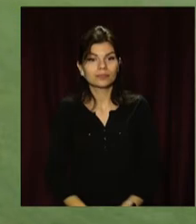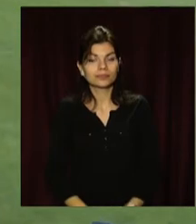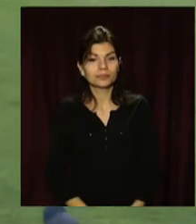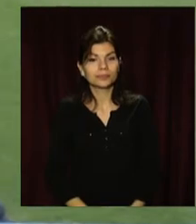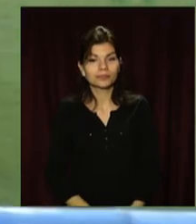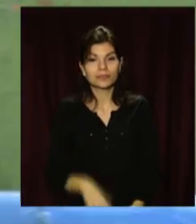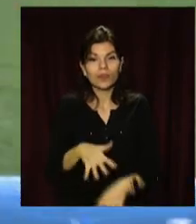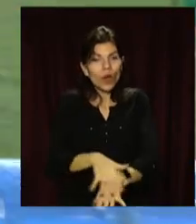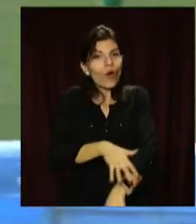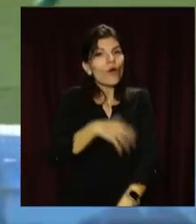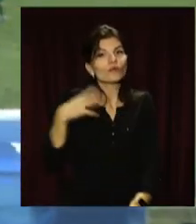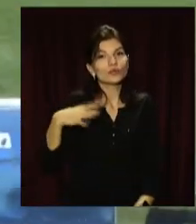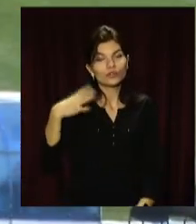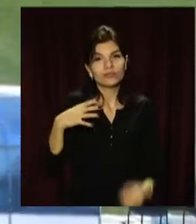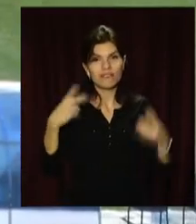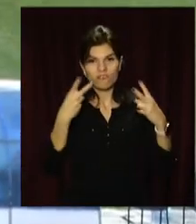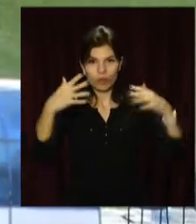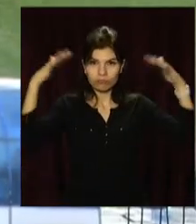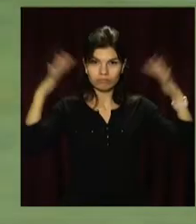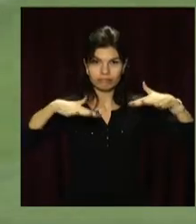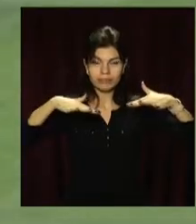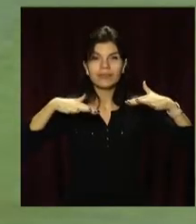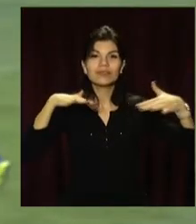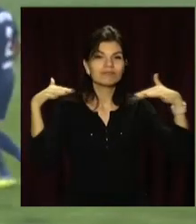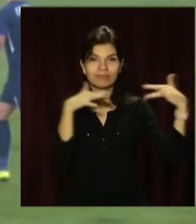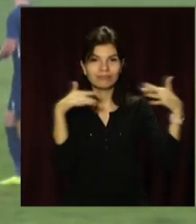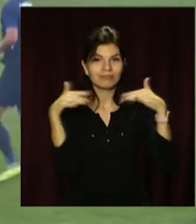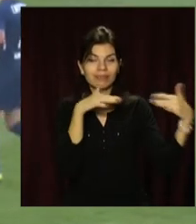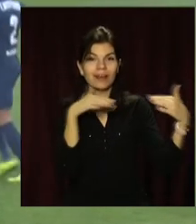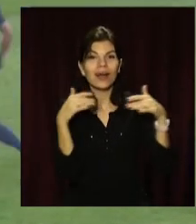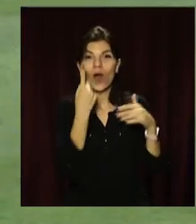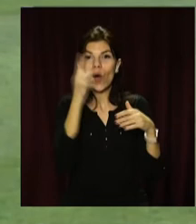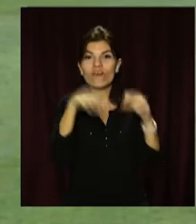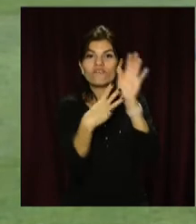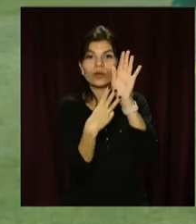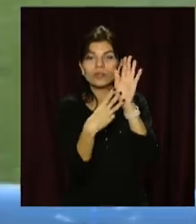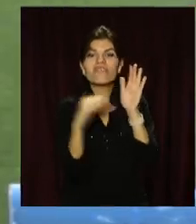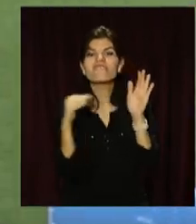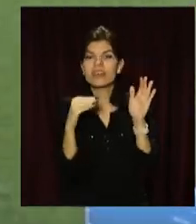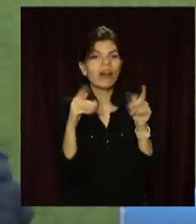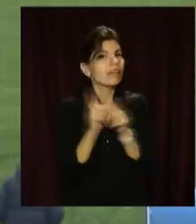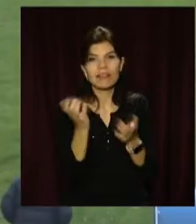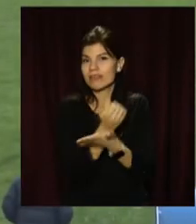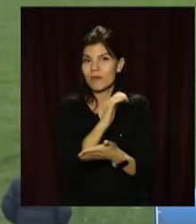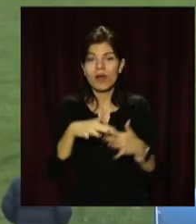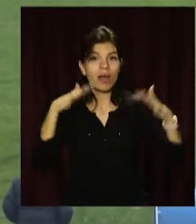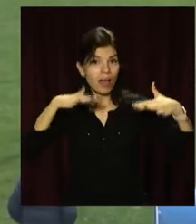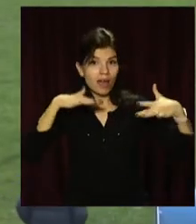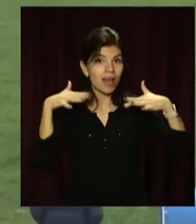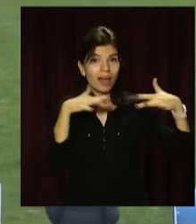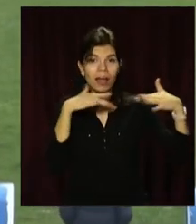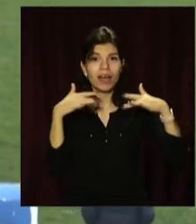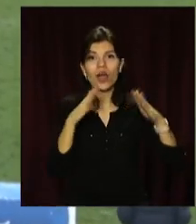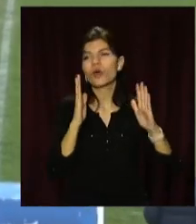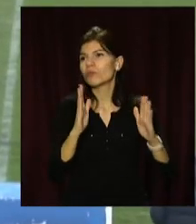Довгоочікуваного протистояння двохфутбольних команд Дніпра на стадії 1-8 фіналу так і не вийшло. Рівна боротьба на полі тривала лише до